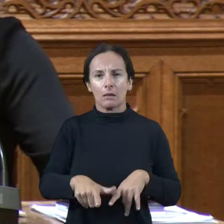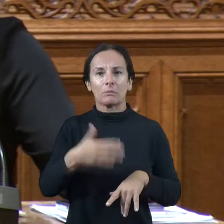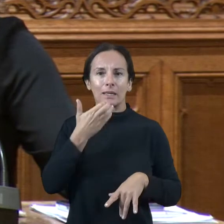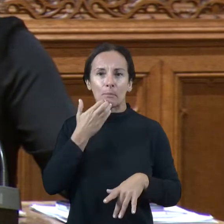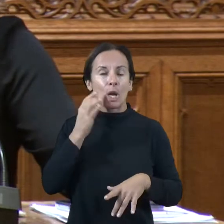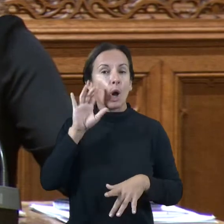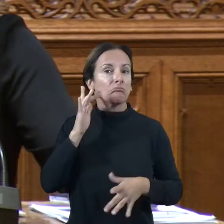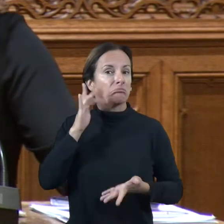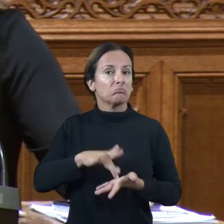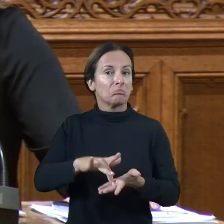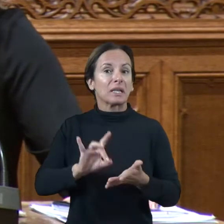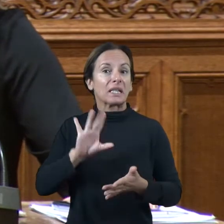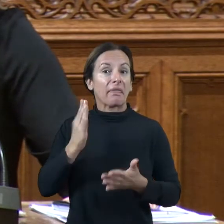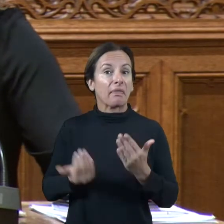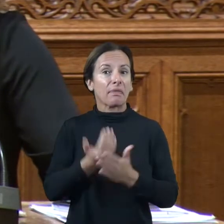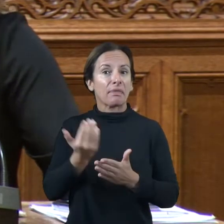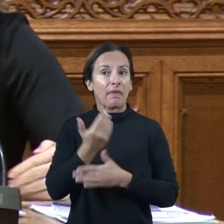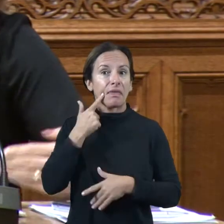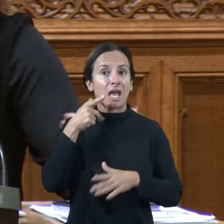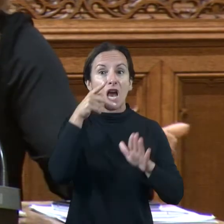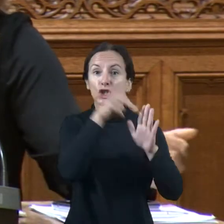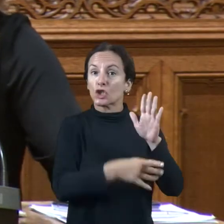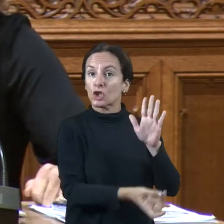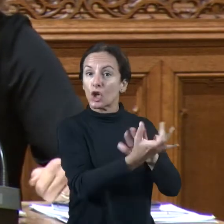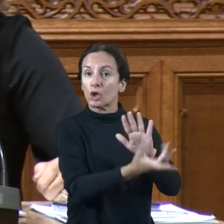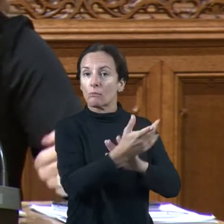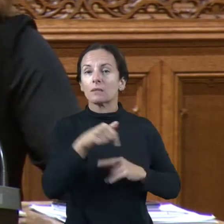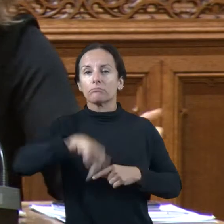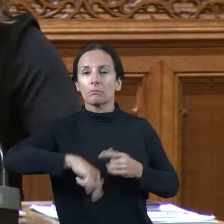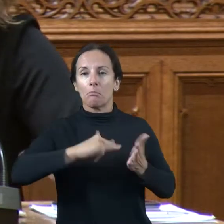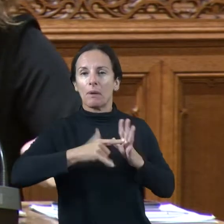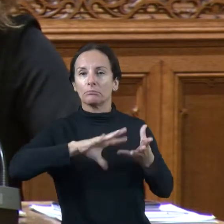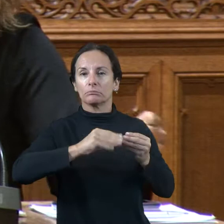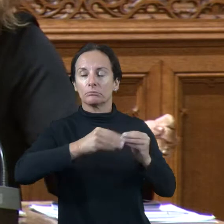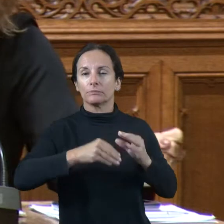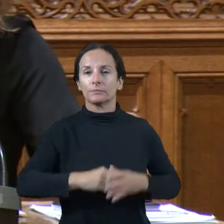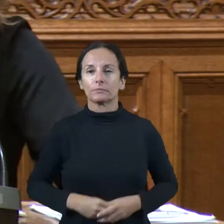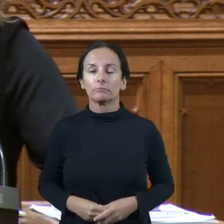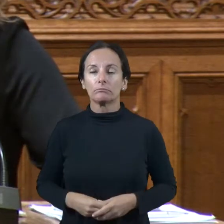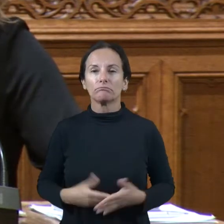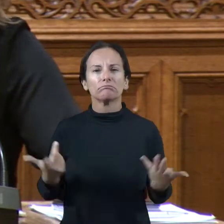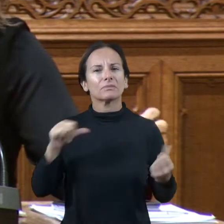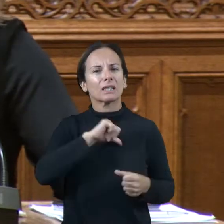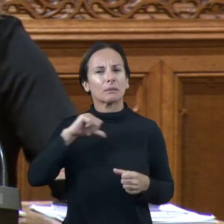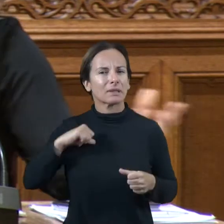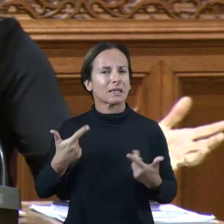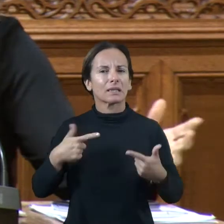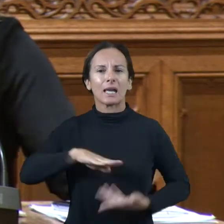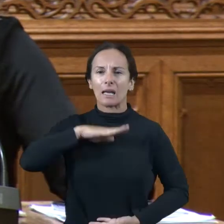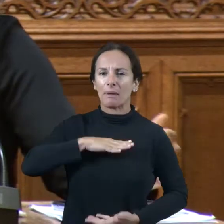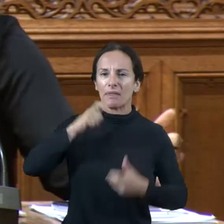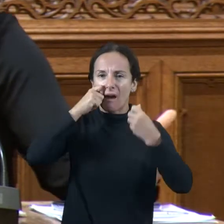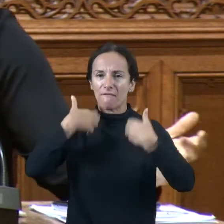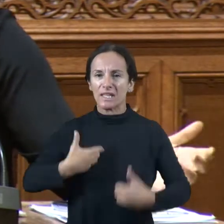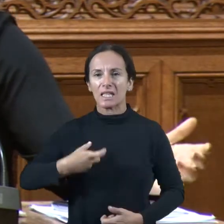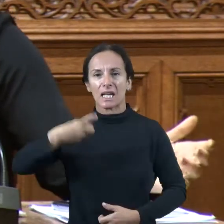surtin ses normatives. Per tant, independentment de sa condició i sa capacitat física, psíquica i social